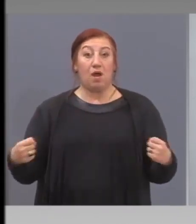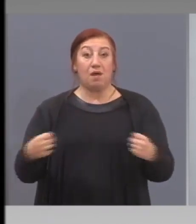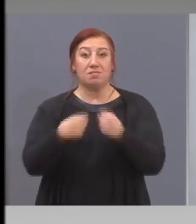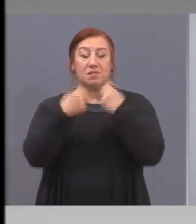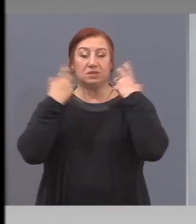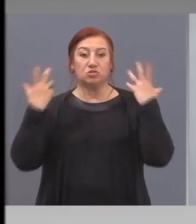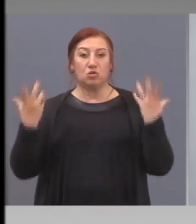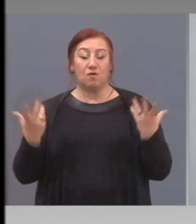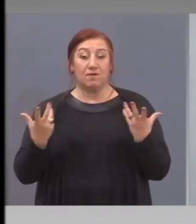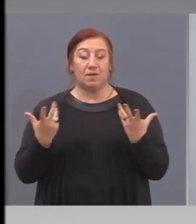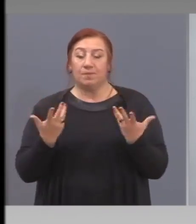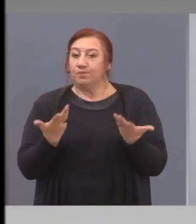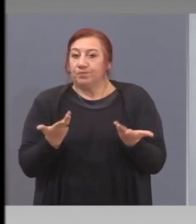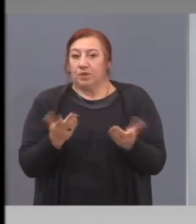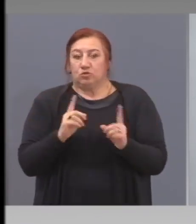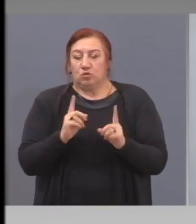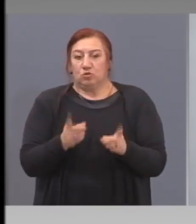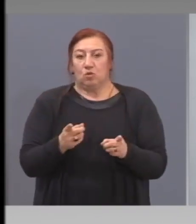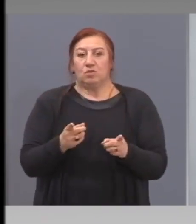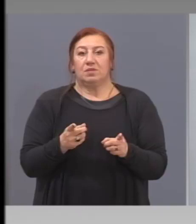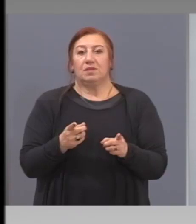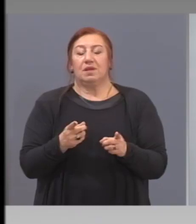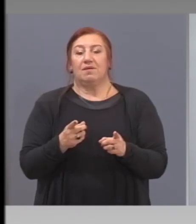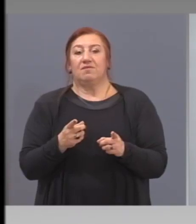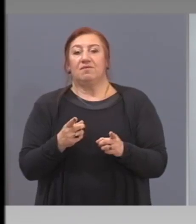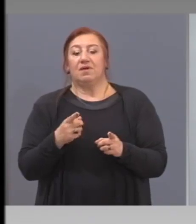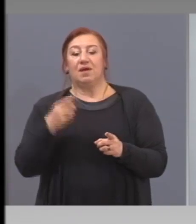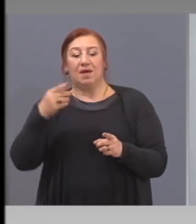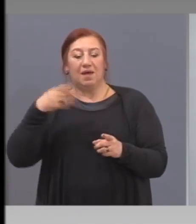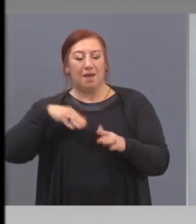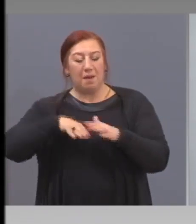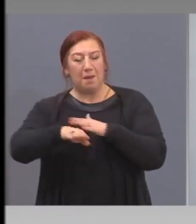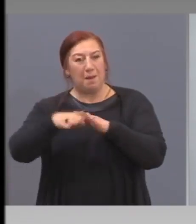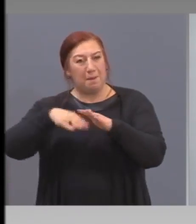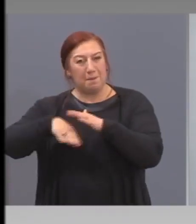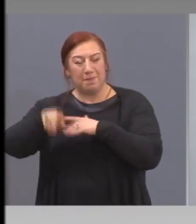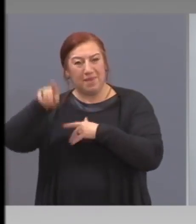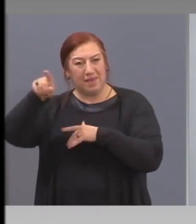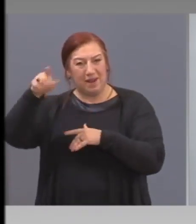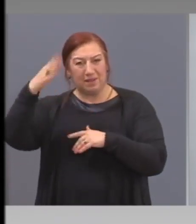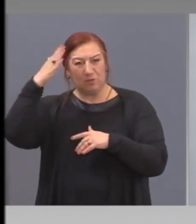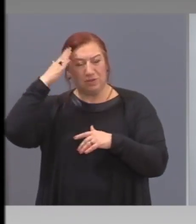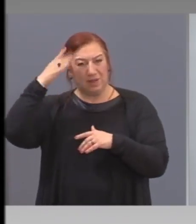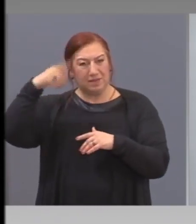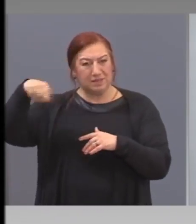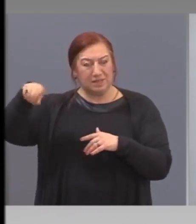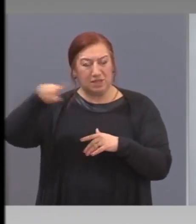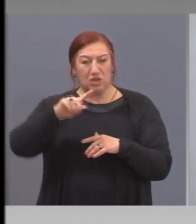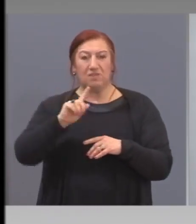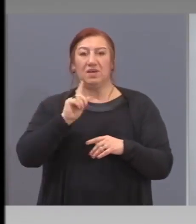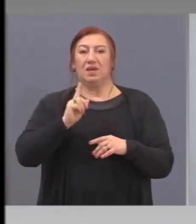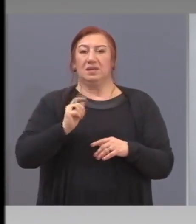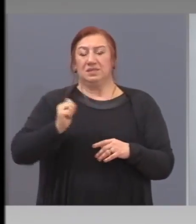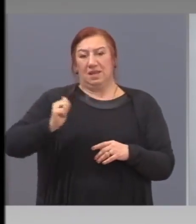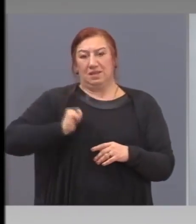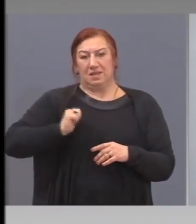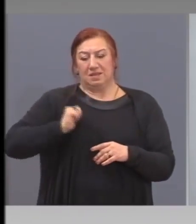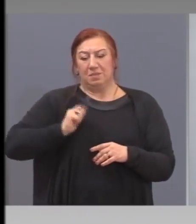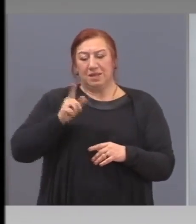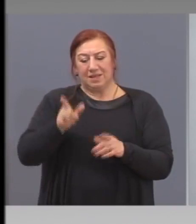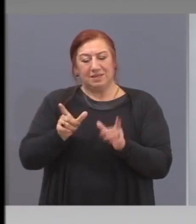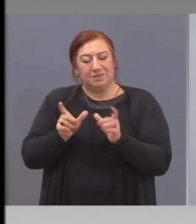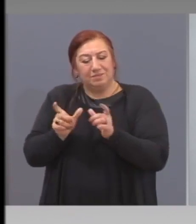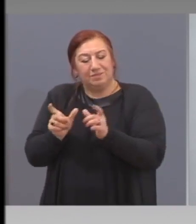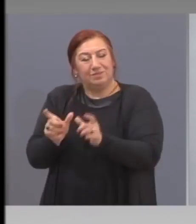Защото трябва да се разселват мигрантите на териториите на тези страни, за да се спазат тези карантинни мерки.